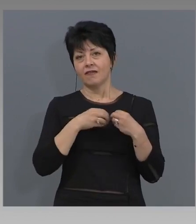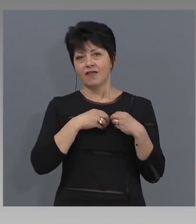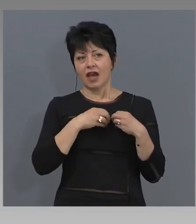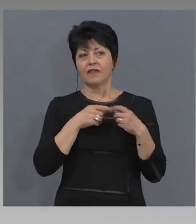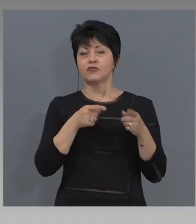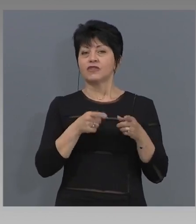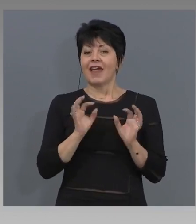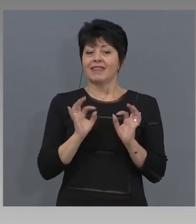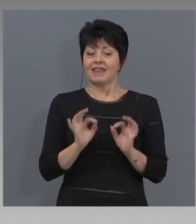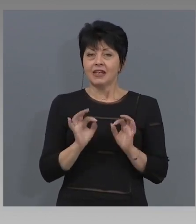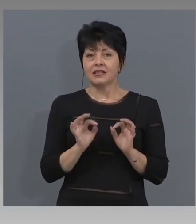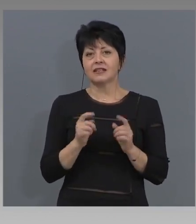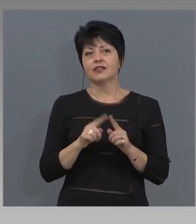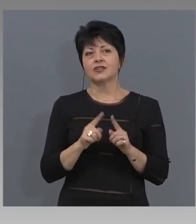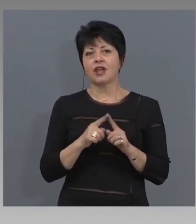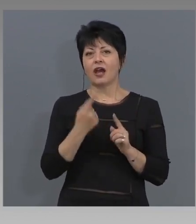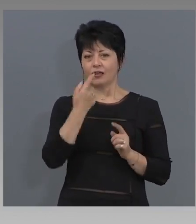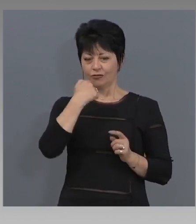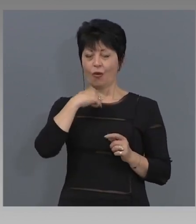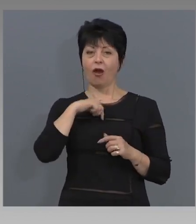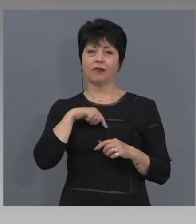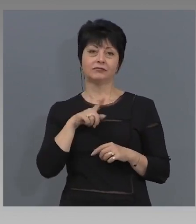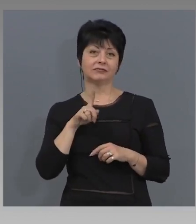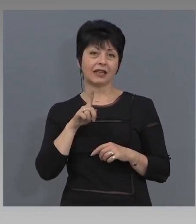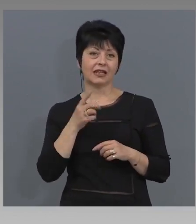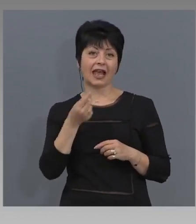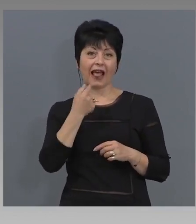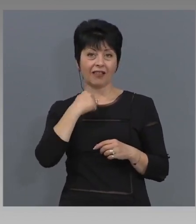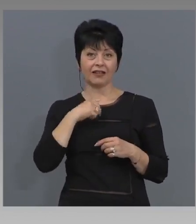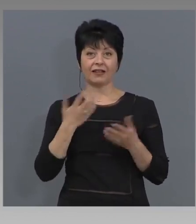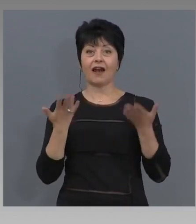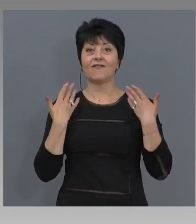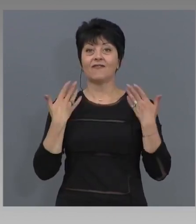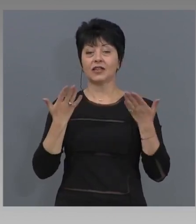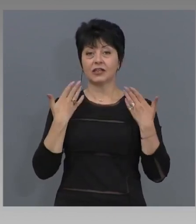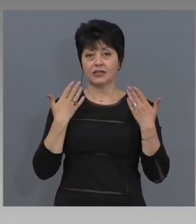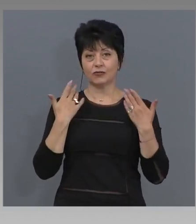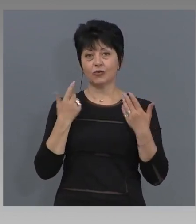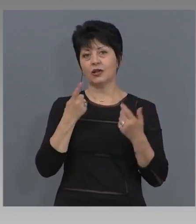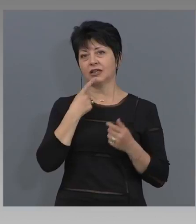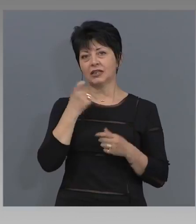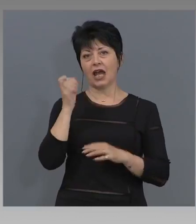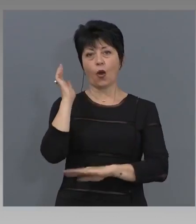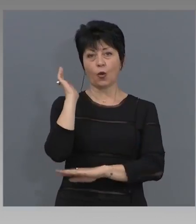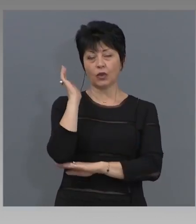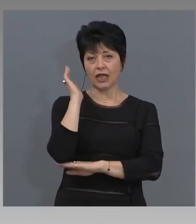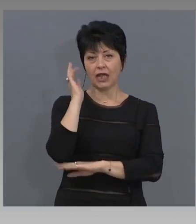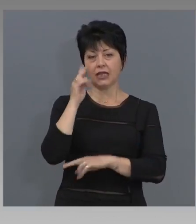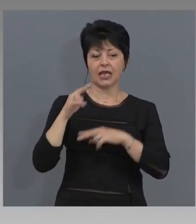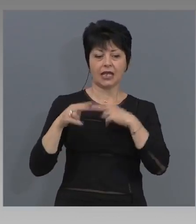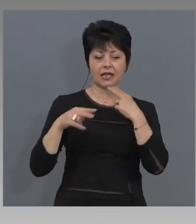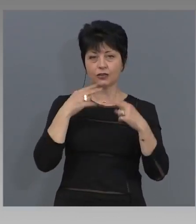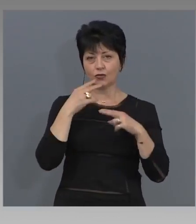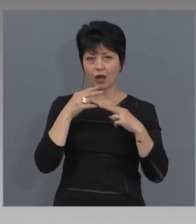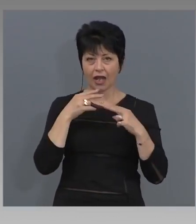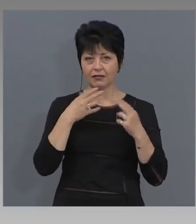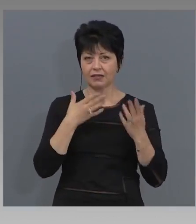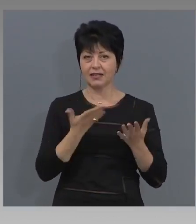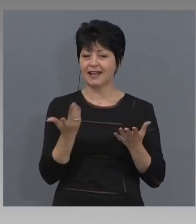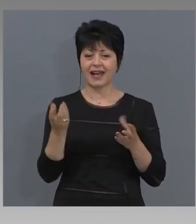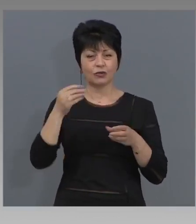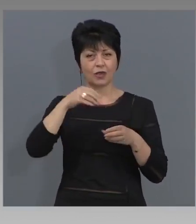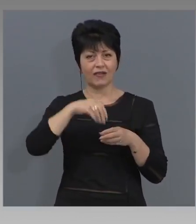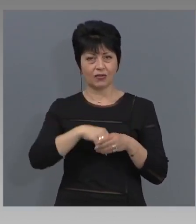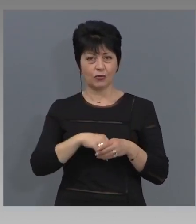глътка въздух и много важна и за хотелиерите, и за ресторантьорите, така както е включено в